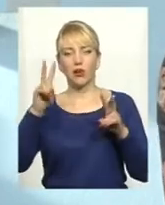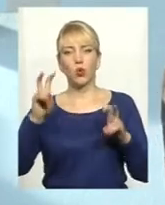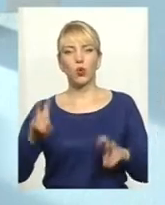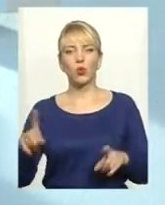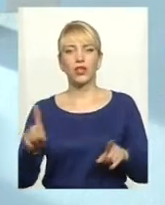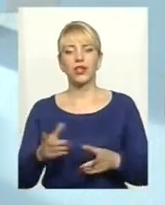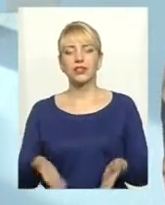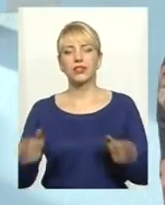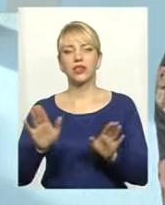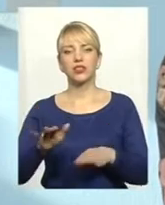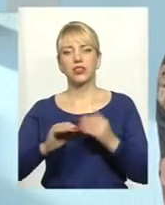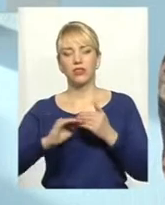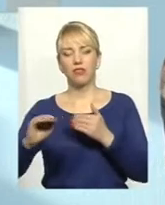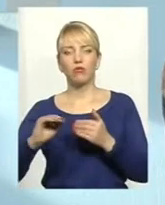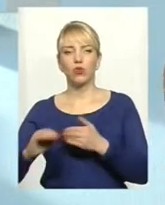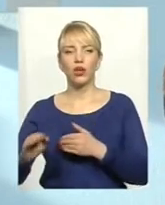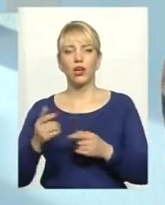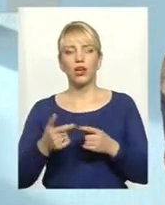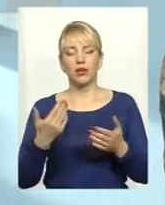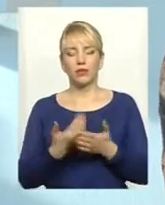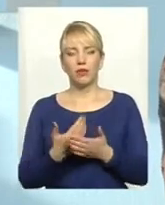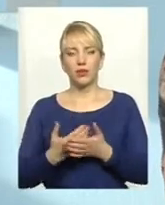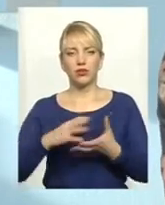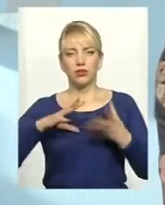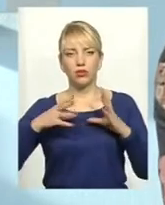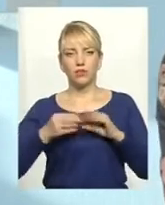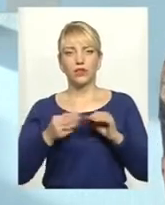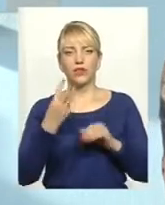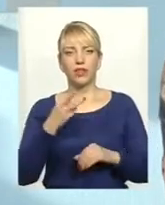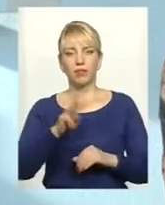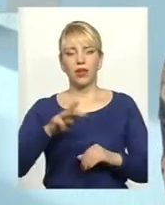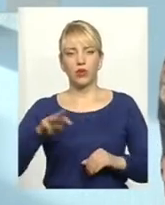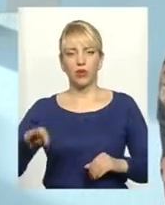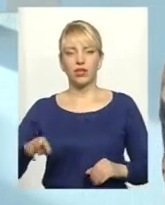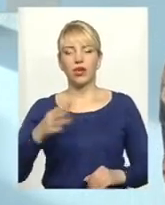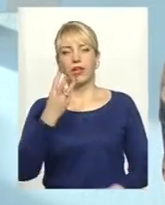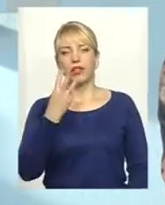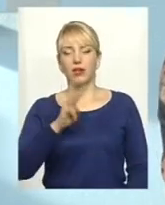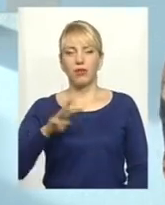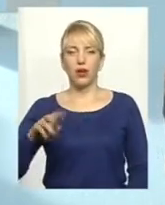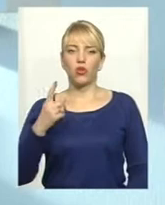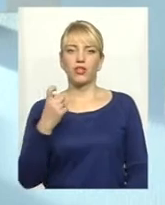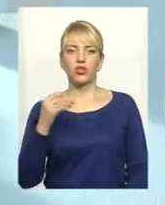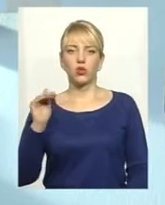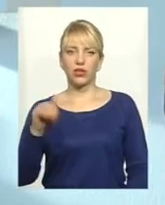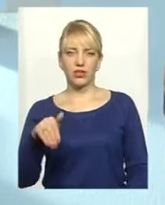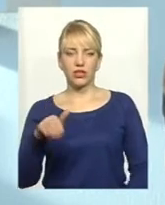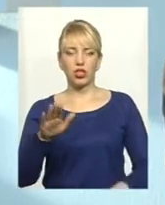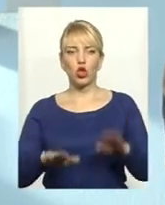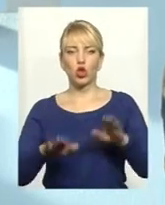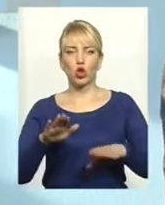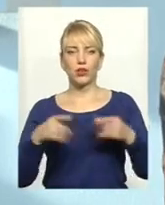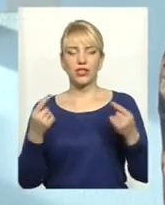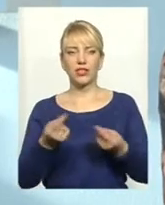ще залишилися в полі, буде зібрано, ми очікуємо, десь в межах 3 мільйонів, 3 мільйона 100 тисяч тонн